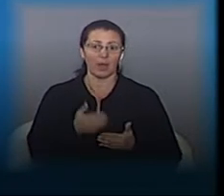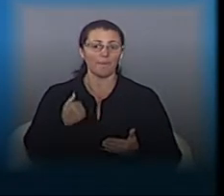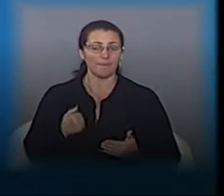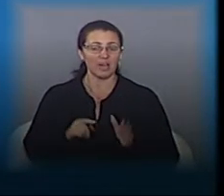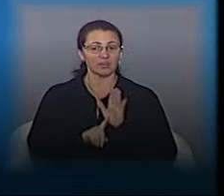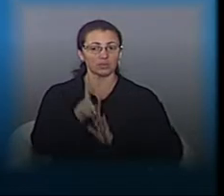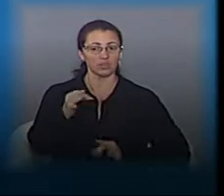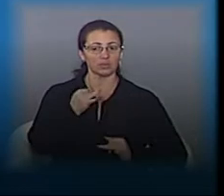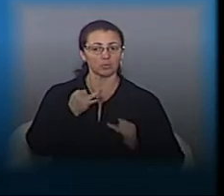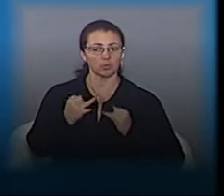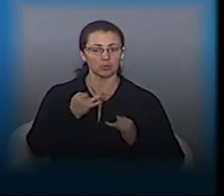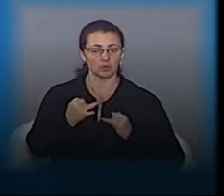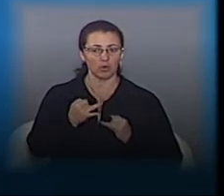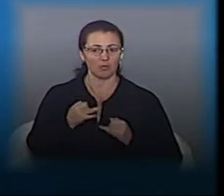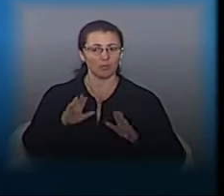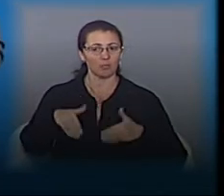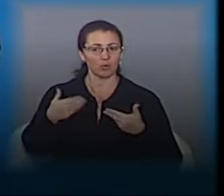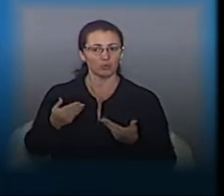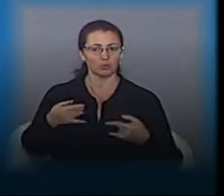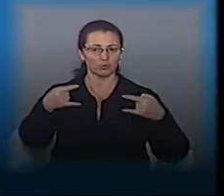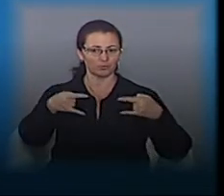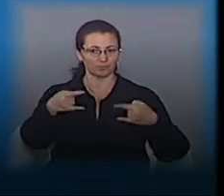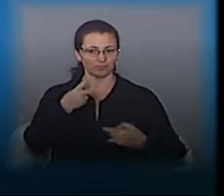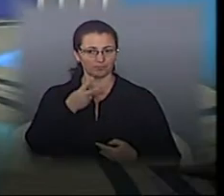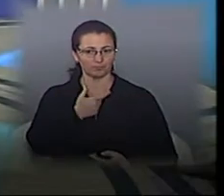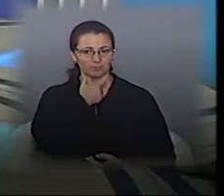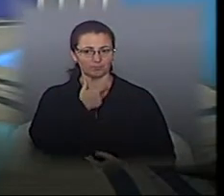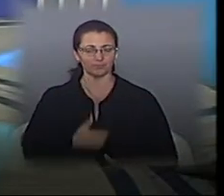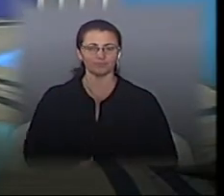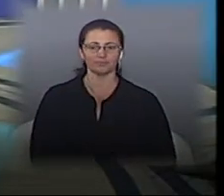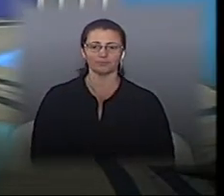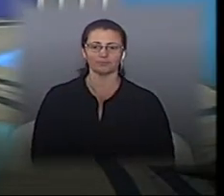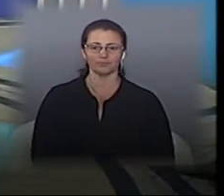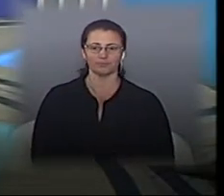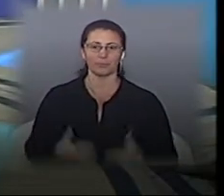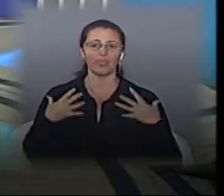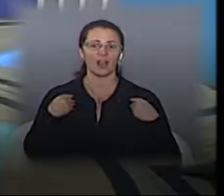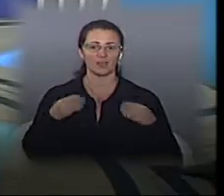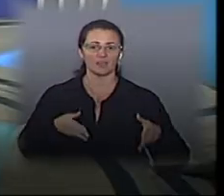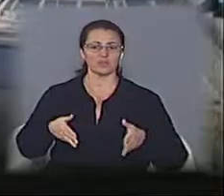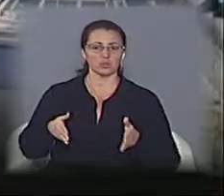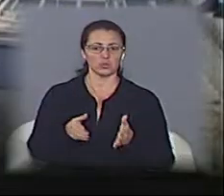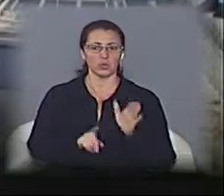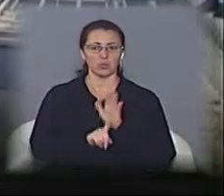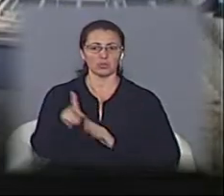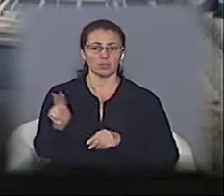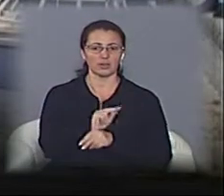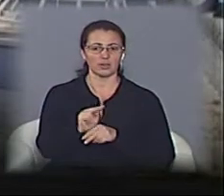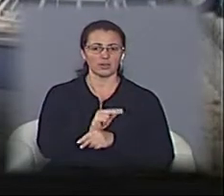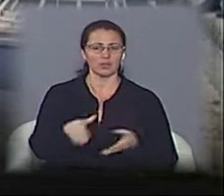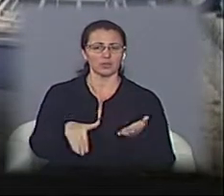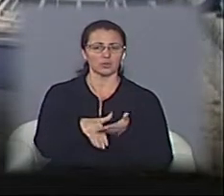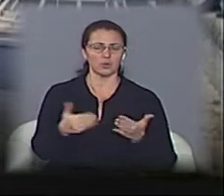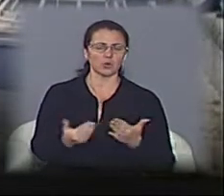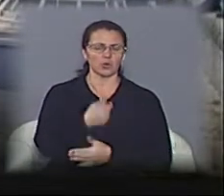розпочнемо нашу розмову, пропоную переглянути відеосюжет мої колеги Ольги Дайнек. Львівська дорога почала латати за допомогою нової